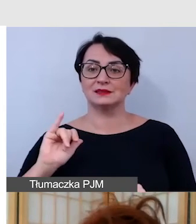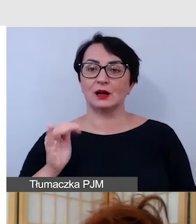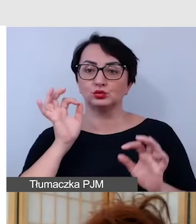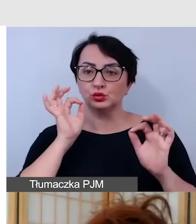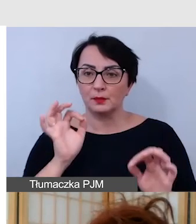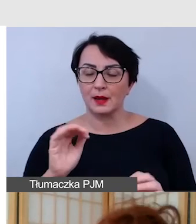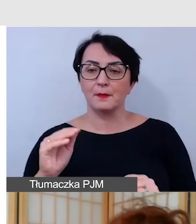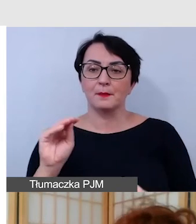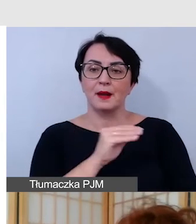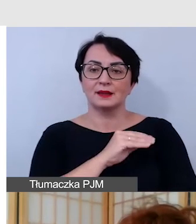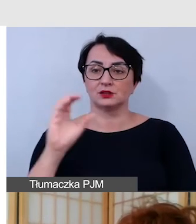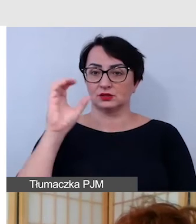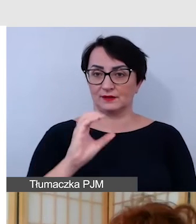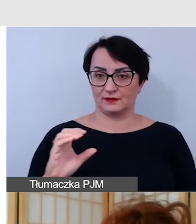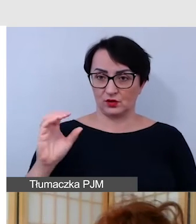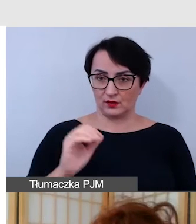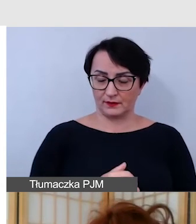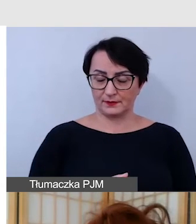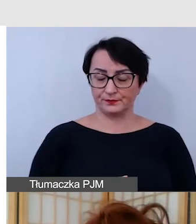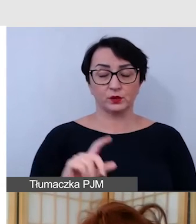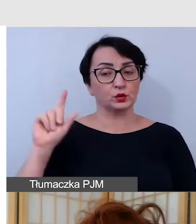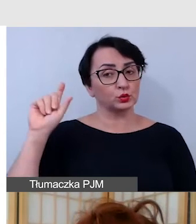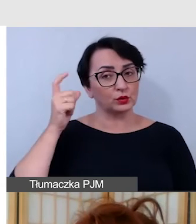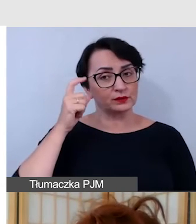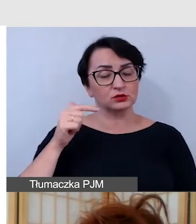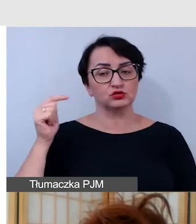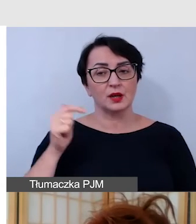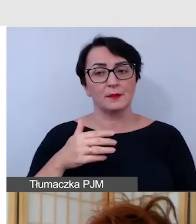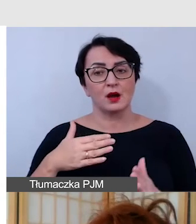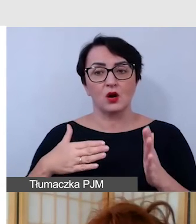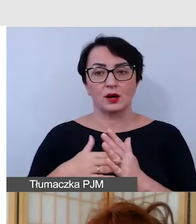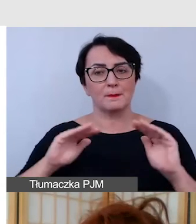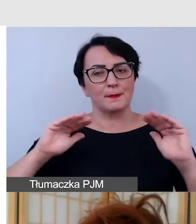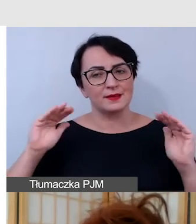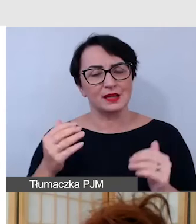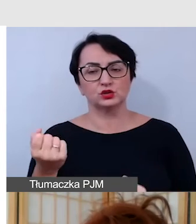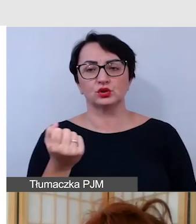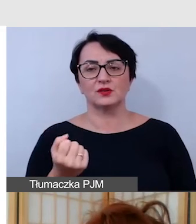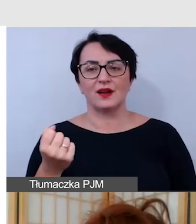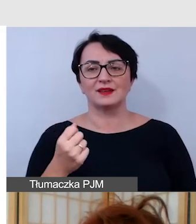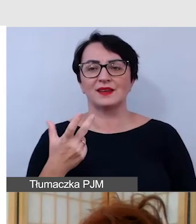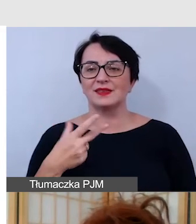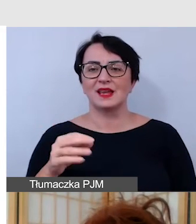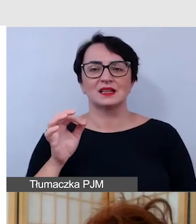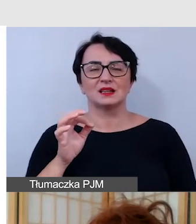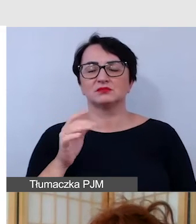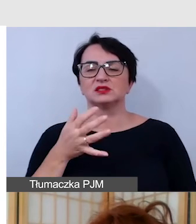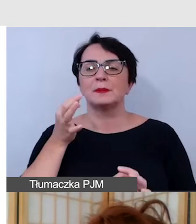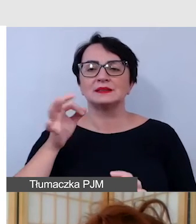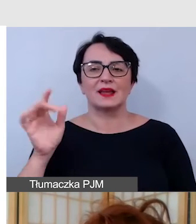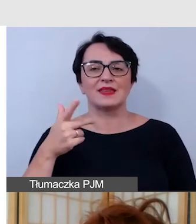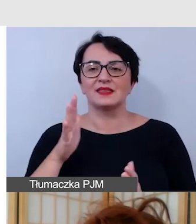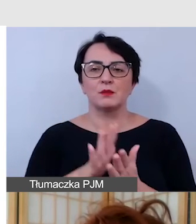materiałów cyfrowych. Przede wszystkim zdecydowanie należy ograniczyć stosowanie nietypowych rozwiązań, jak na przykład